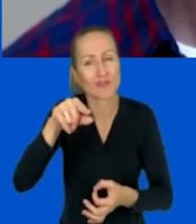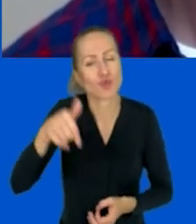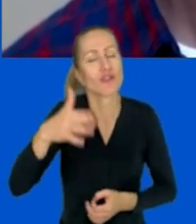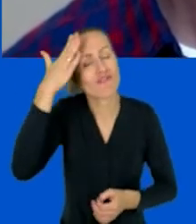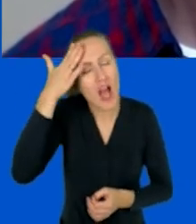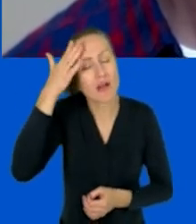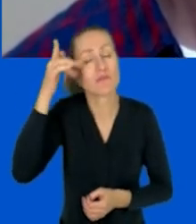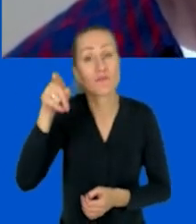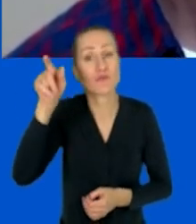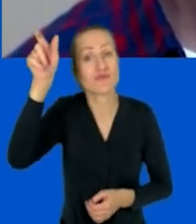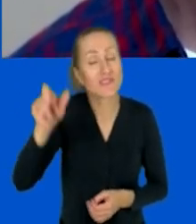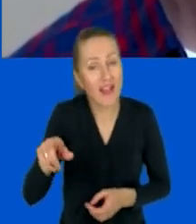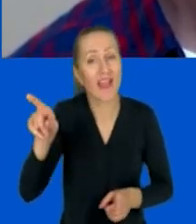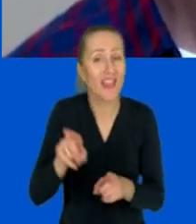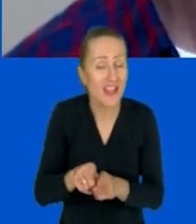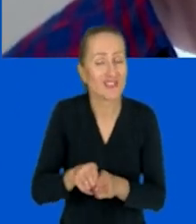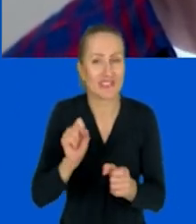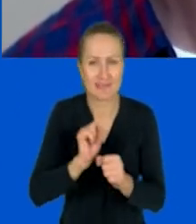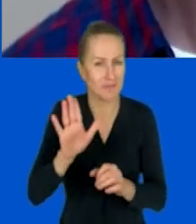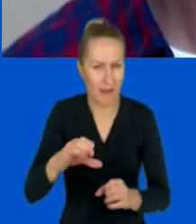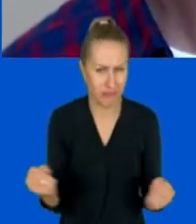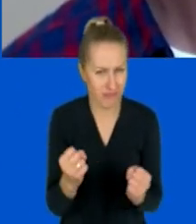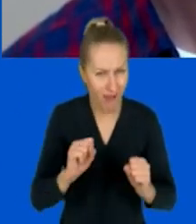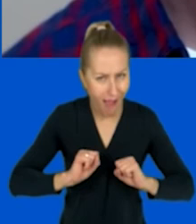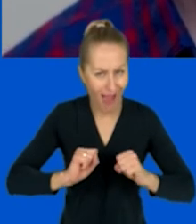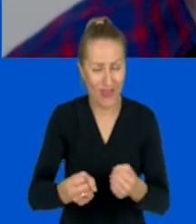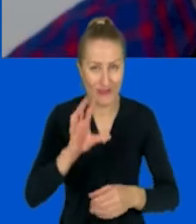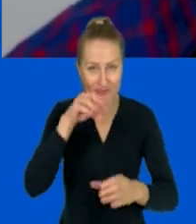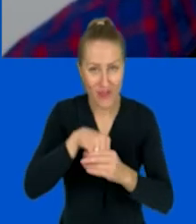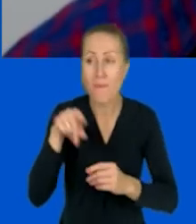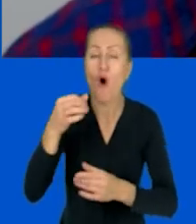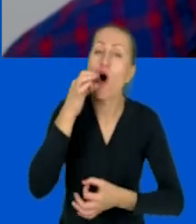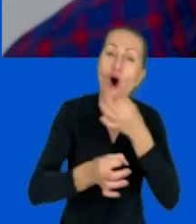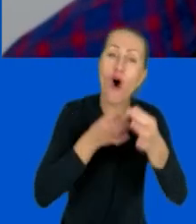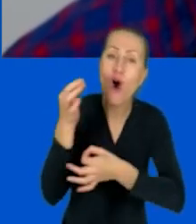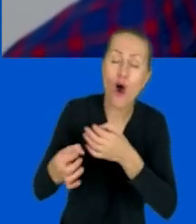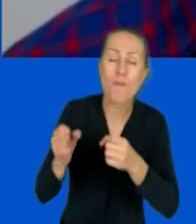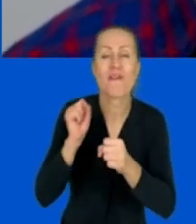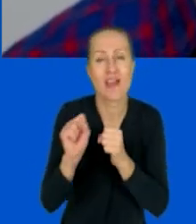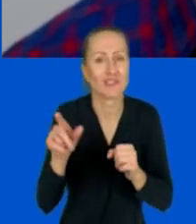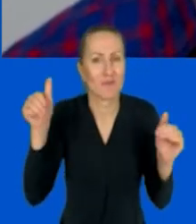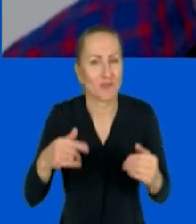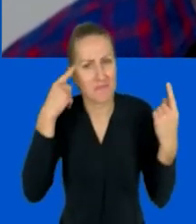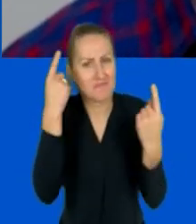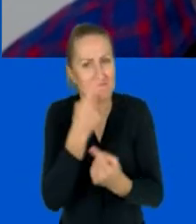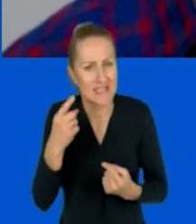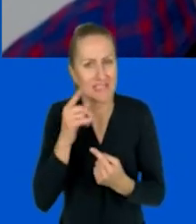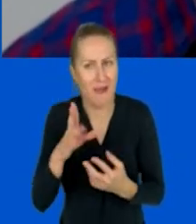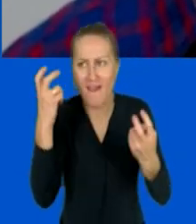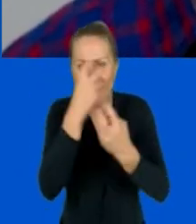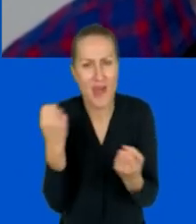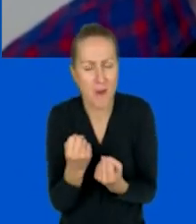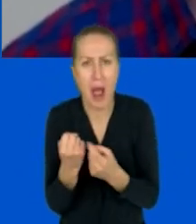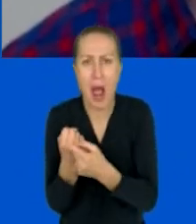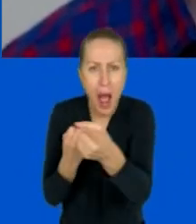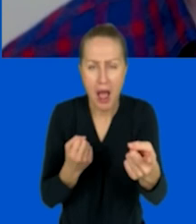świadomość, że on sam jest, ona sama, mocno zaangażowana i to, co opowiada, może mu się albo jej wydawać bardzo interesujące, a